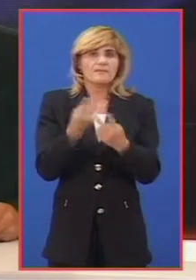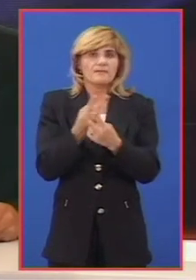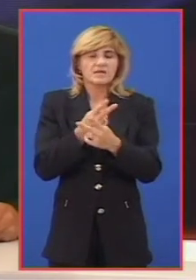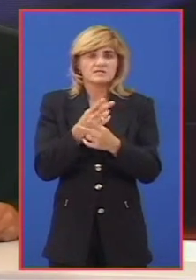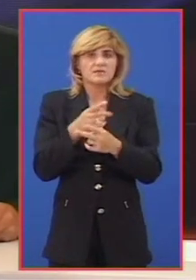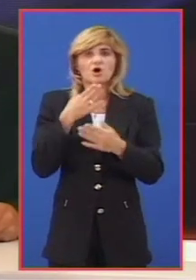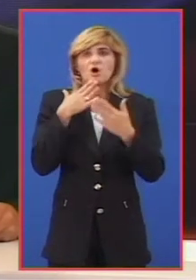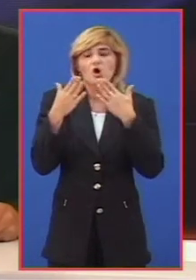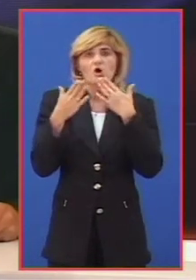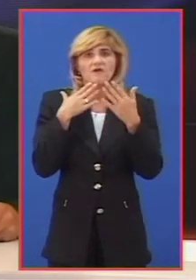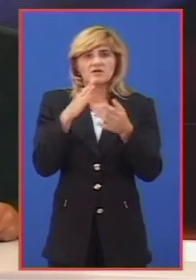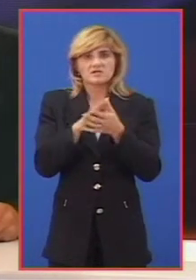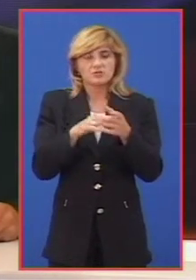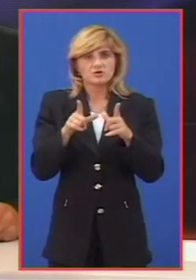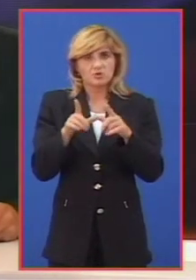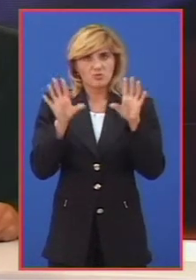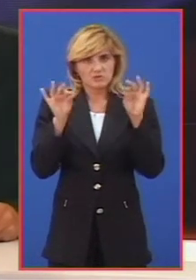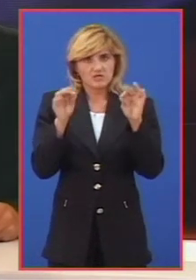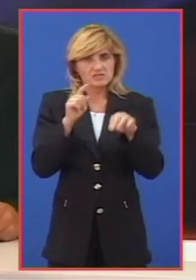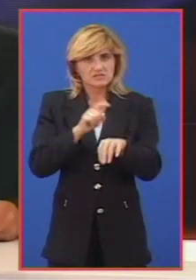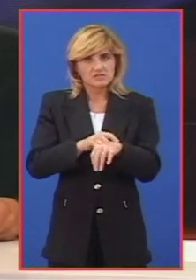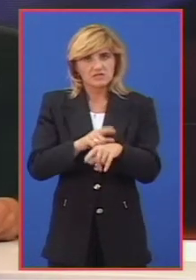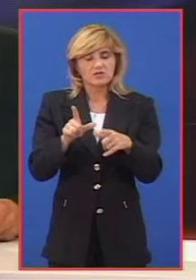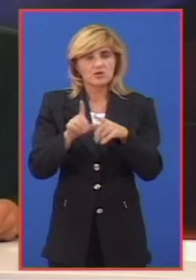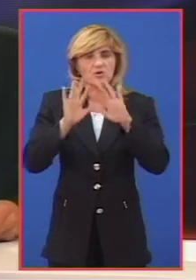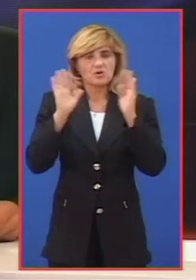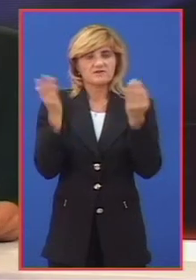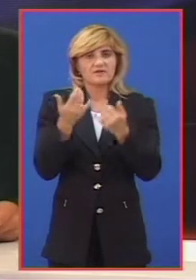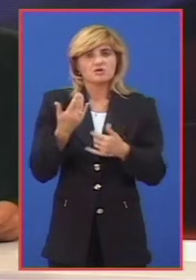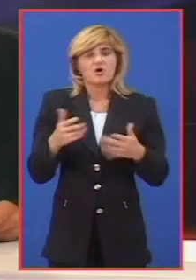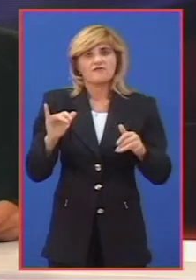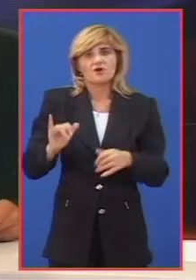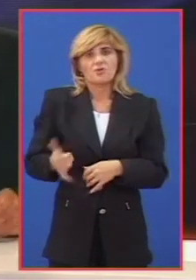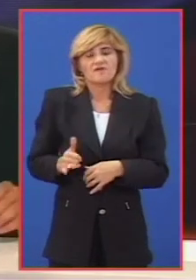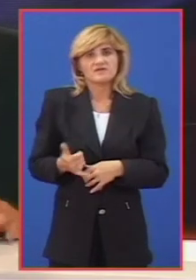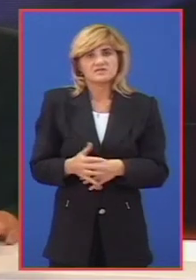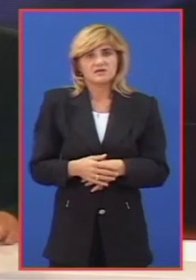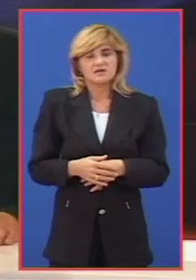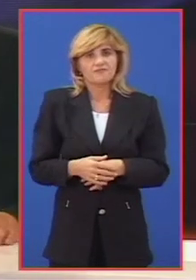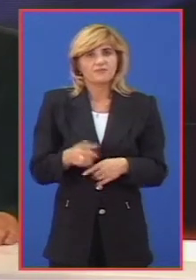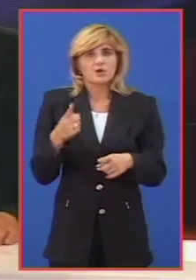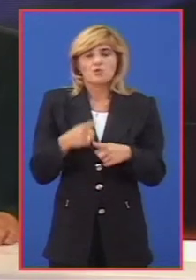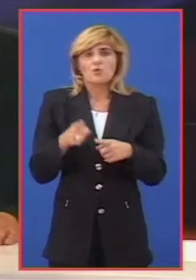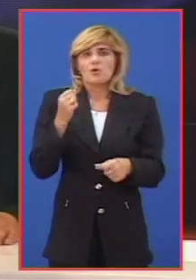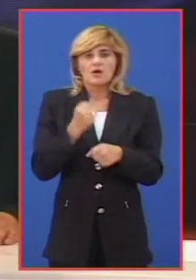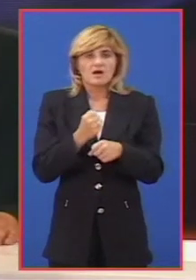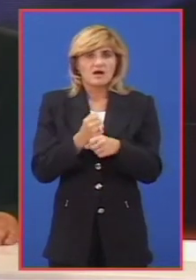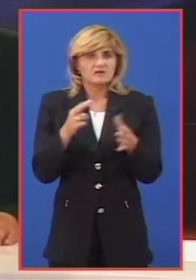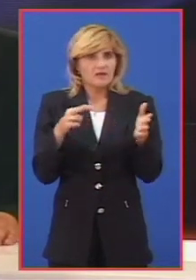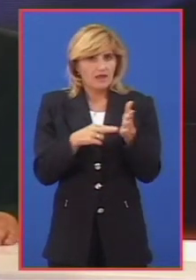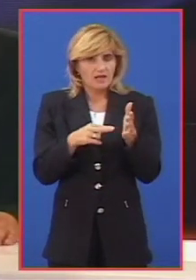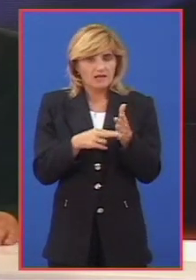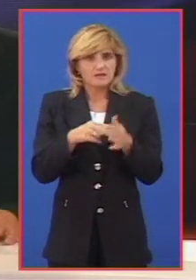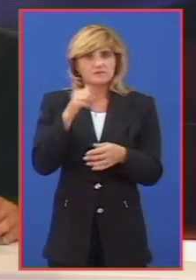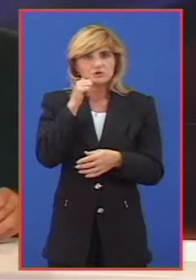Konferencija počinje u 10.00 u svečonej sali otvorenog univerziteta. A zbog radova na elektroenergetskim